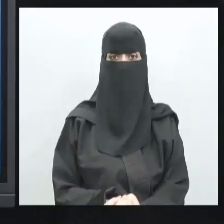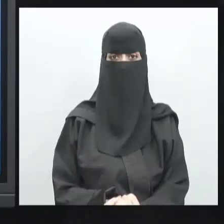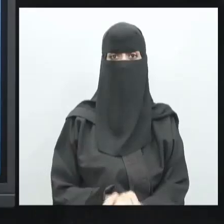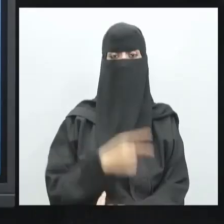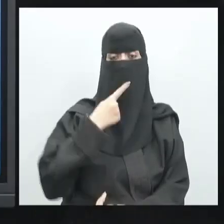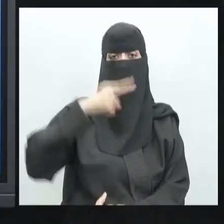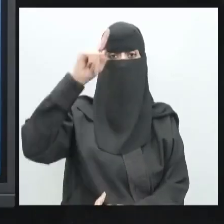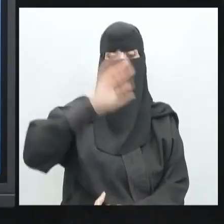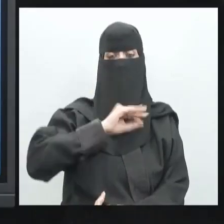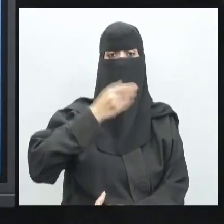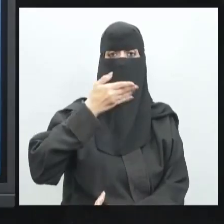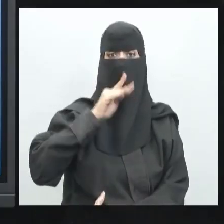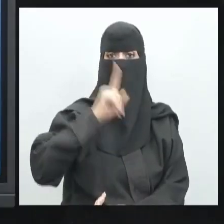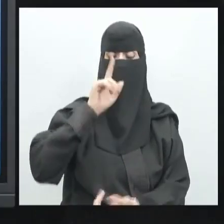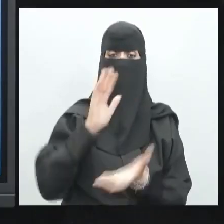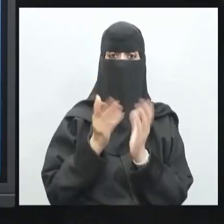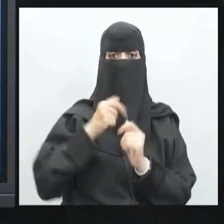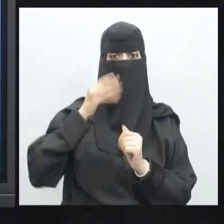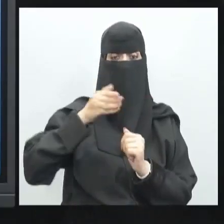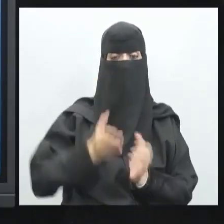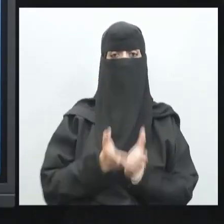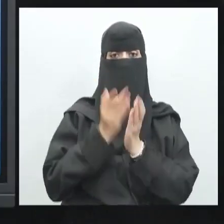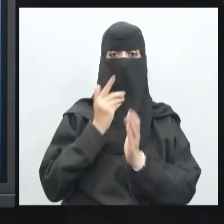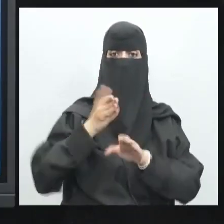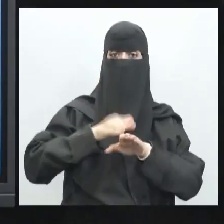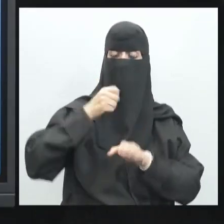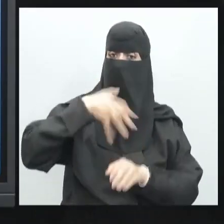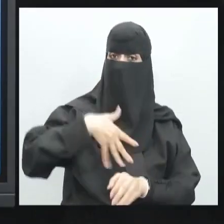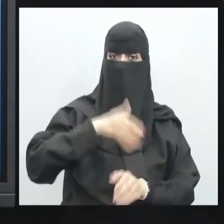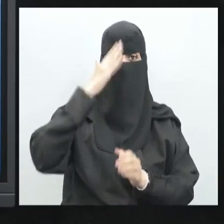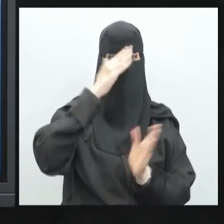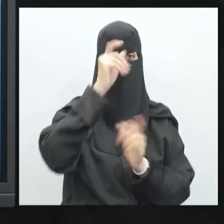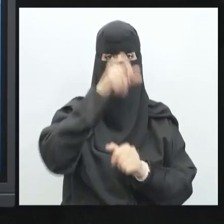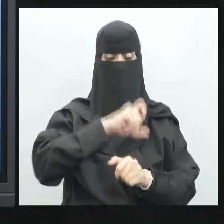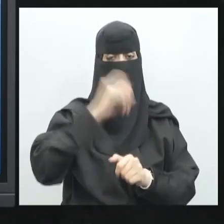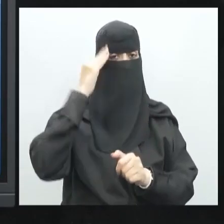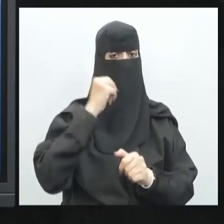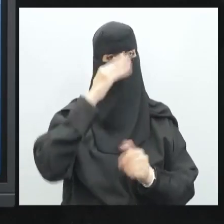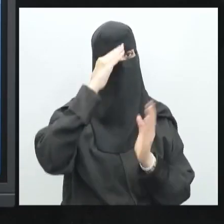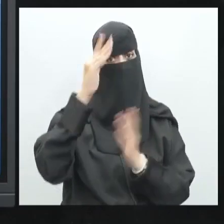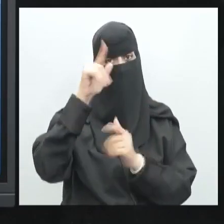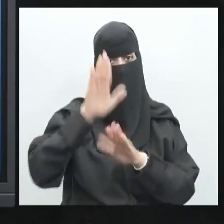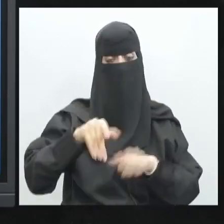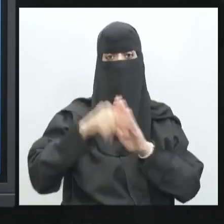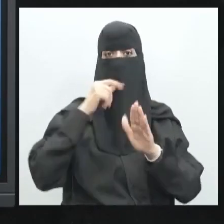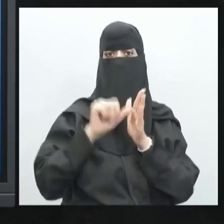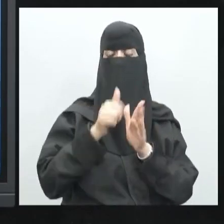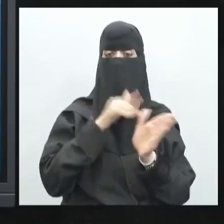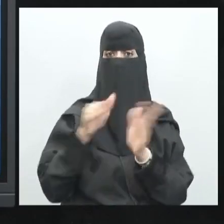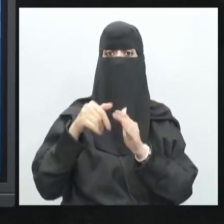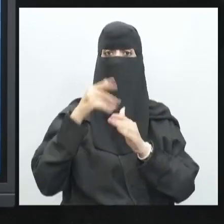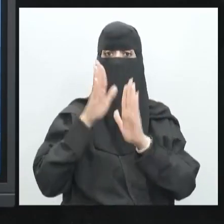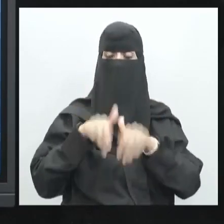بسم الله والحمد لله والصلاة والسلام على رسول الله طلابي و طالباتي أهلاً وسهلاً بكم في درس جديد من